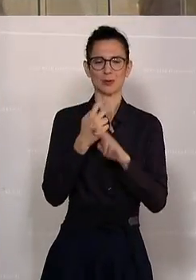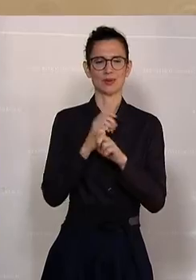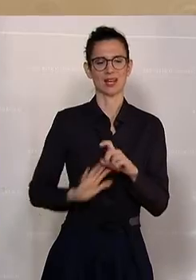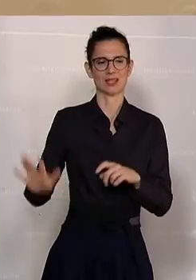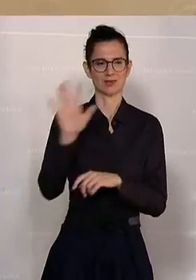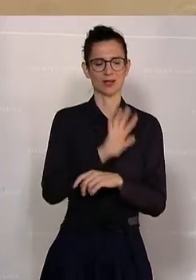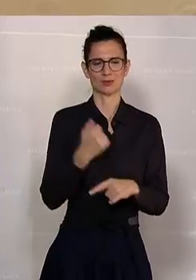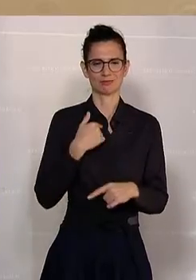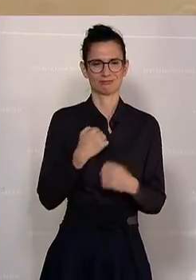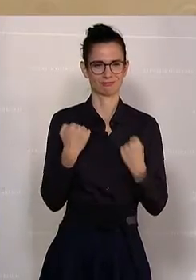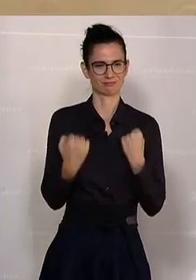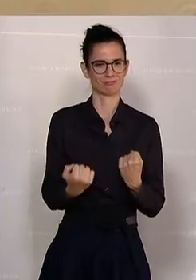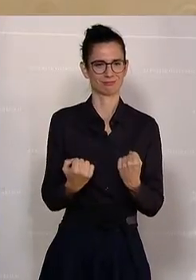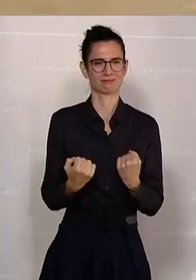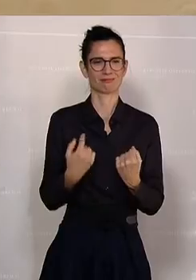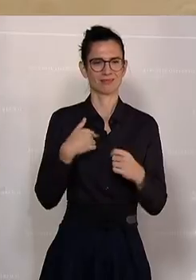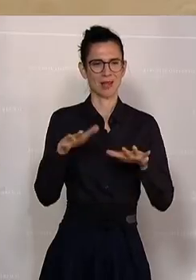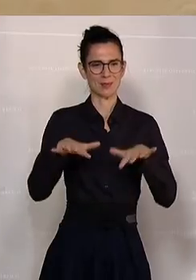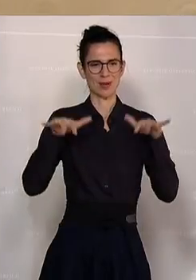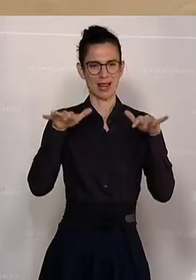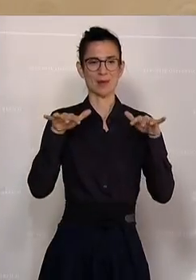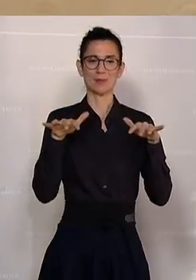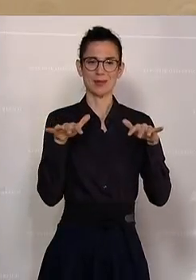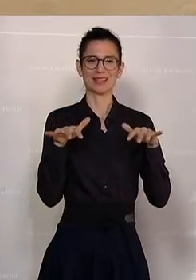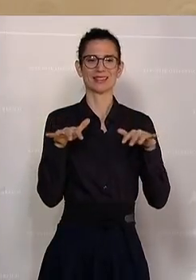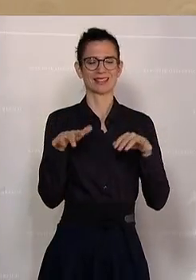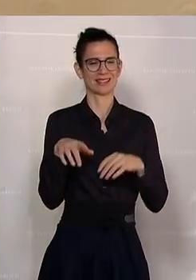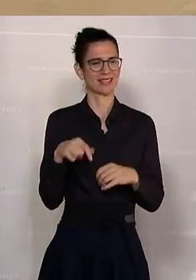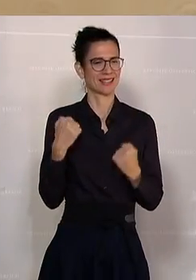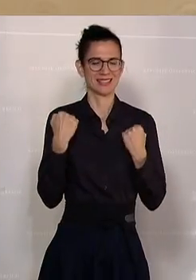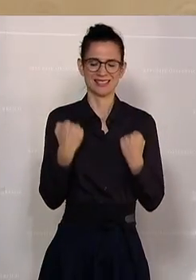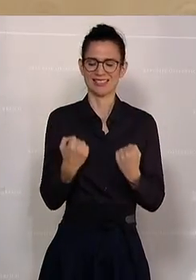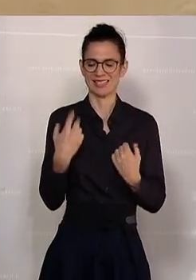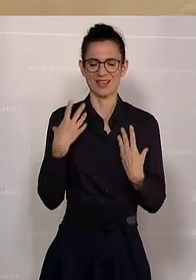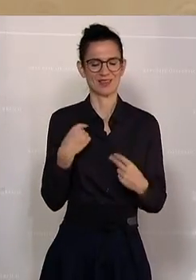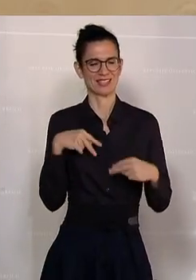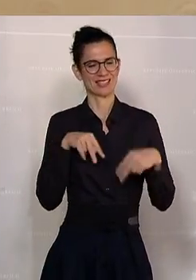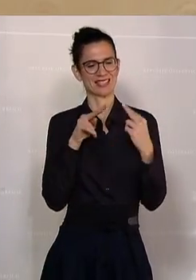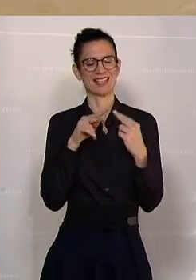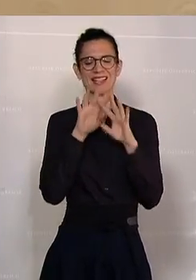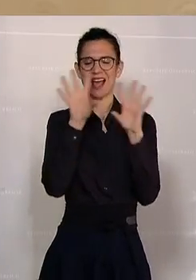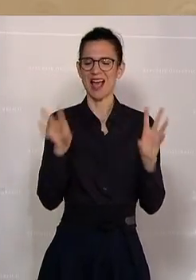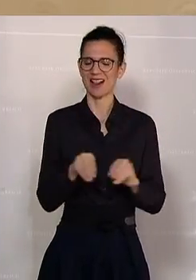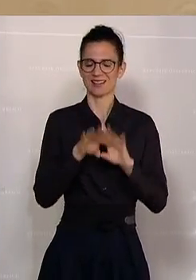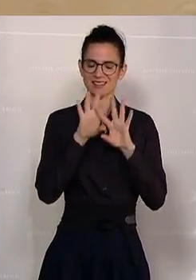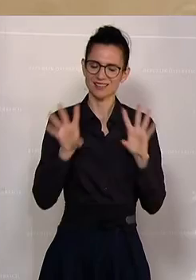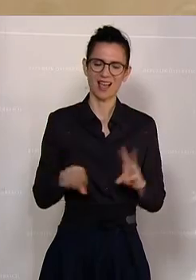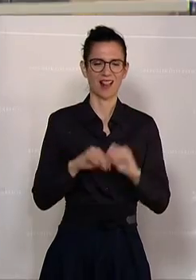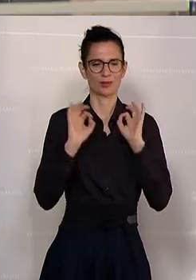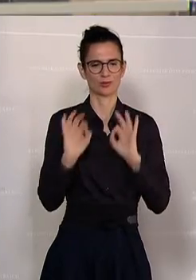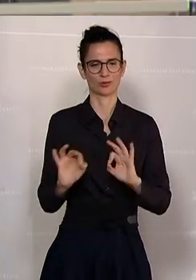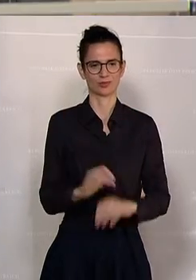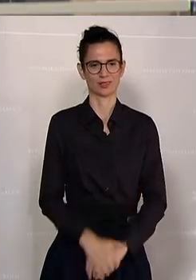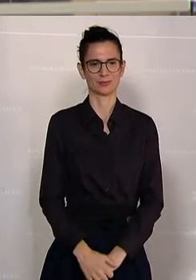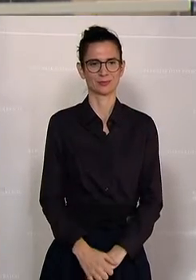Und ich bin mir sicher, dass es hier im Parlament wieder ein Wiedersehen gibt. Irene, alles, alles Gute! Applaus